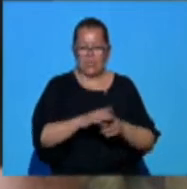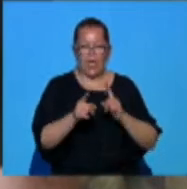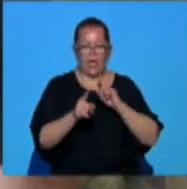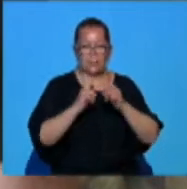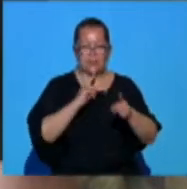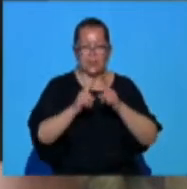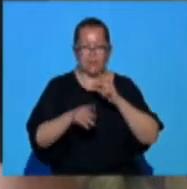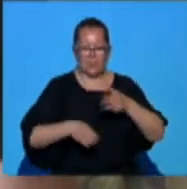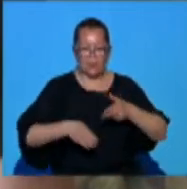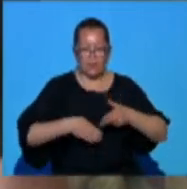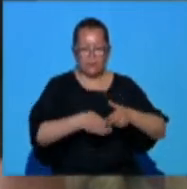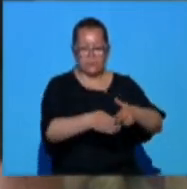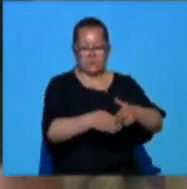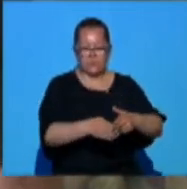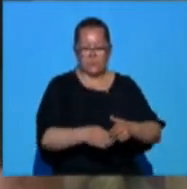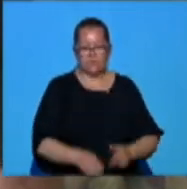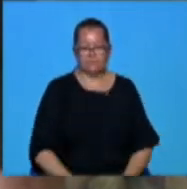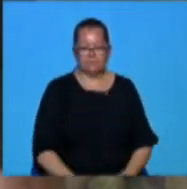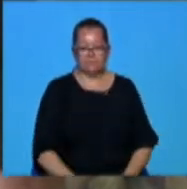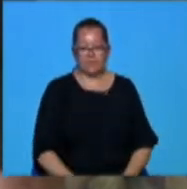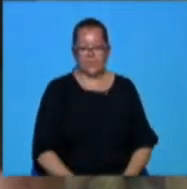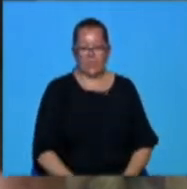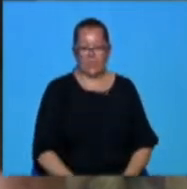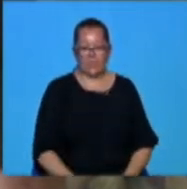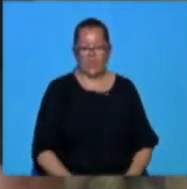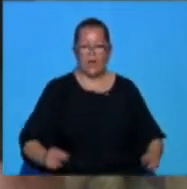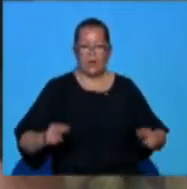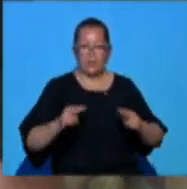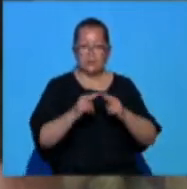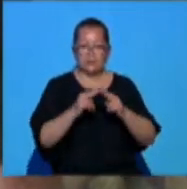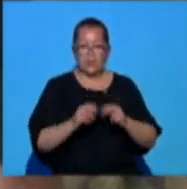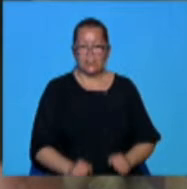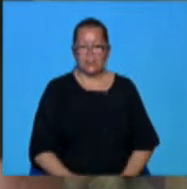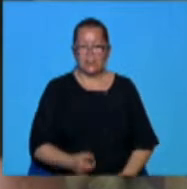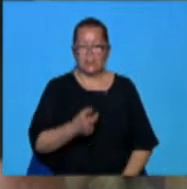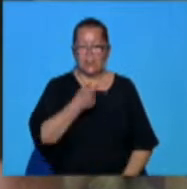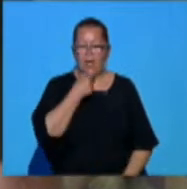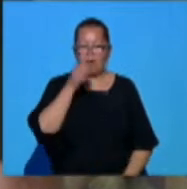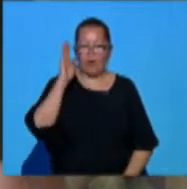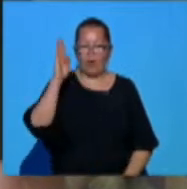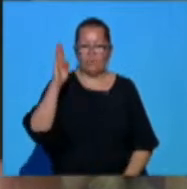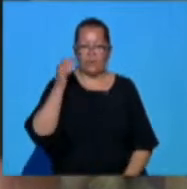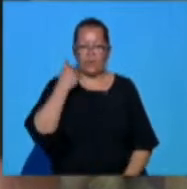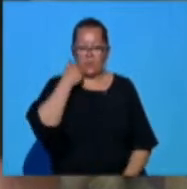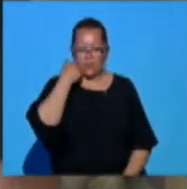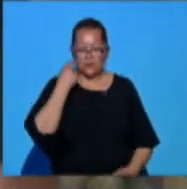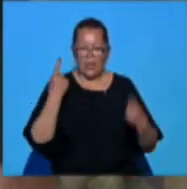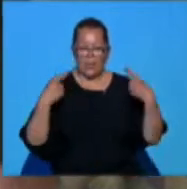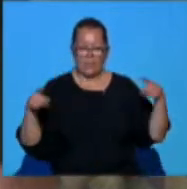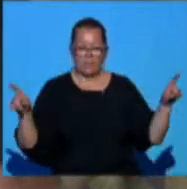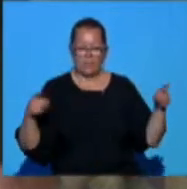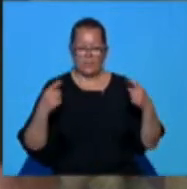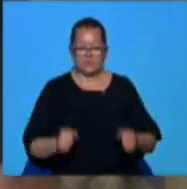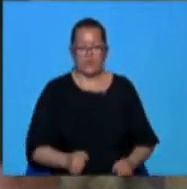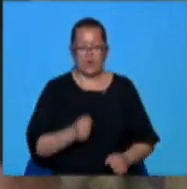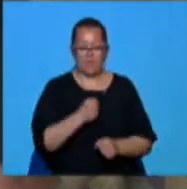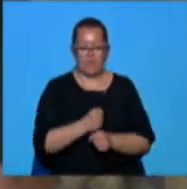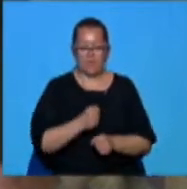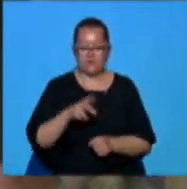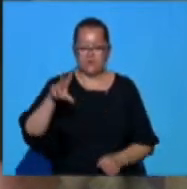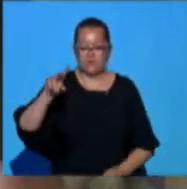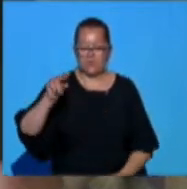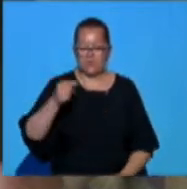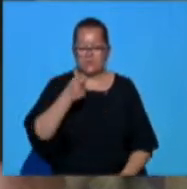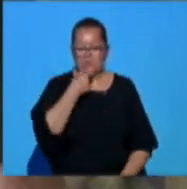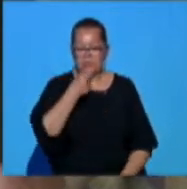ajutat, însă următoarea ediție, ediția a 14-a, când festivalul nostru va împrimi 30 de ani,